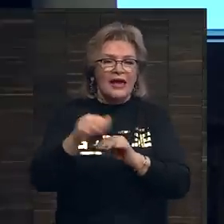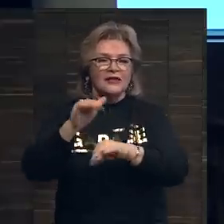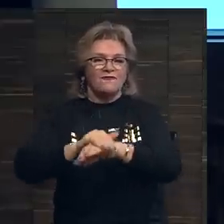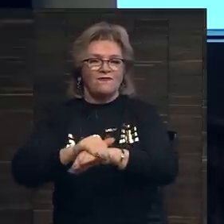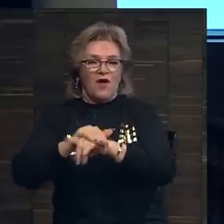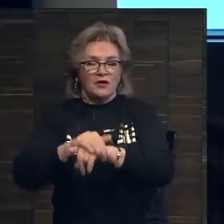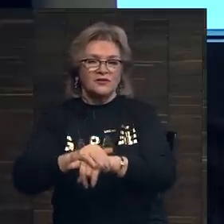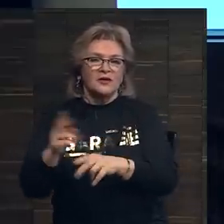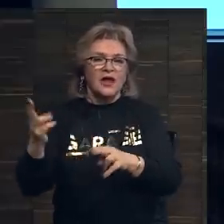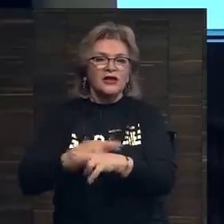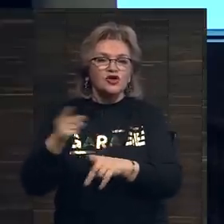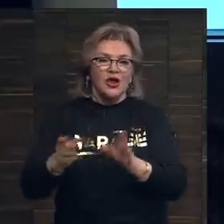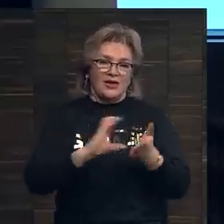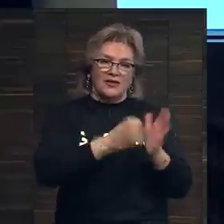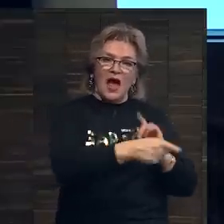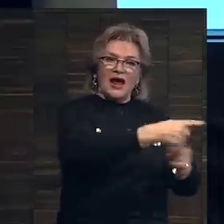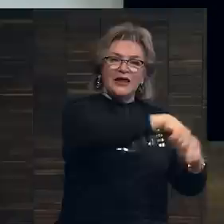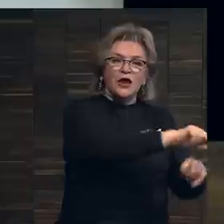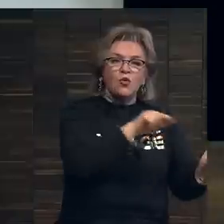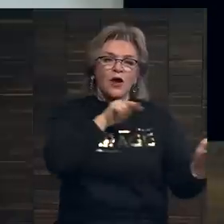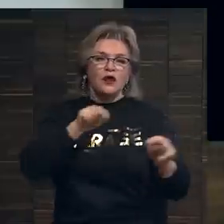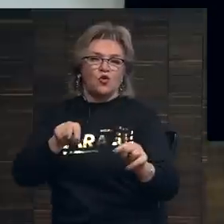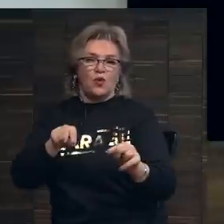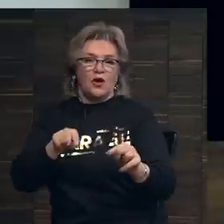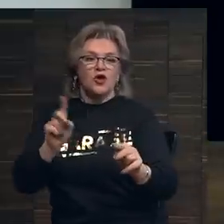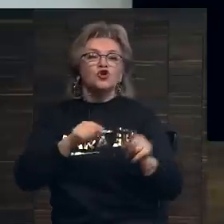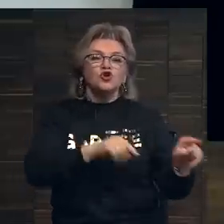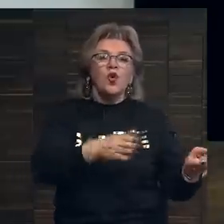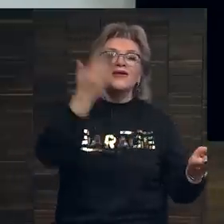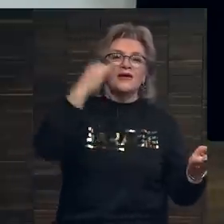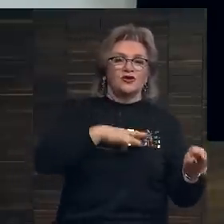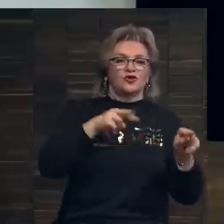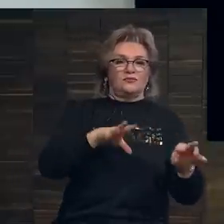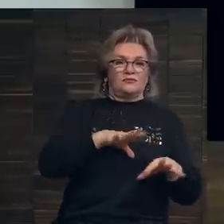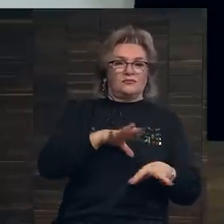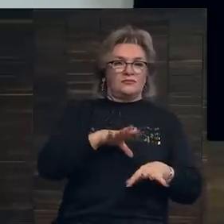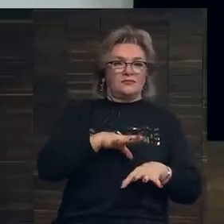факт лишает галерею контроля над тем, что они контролировали раньше.